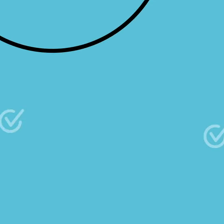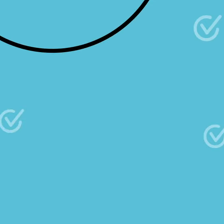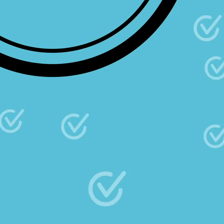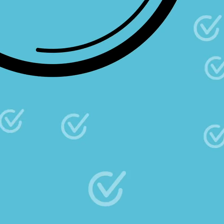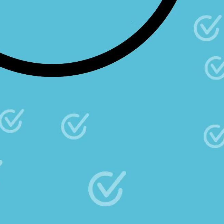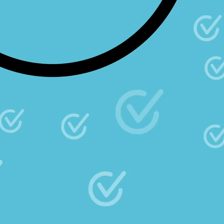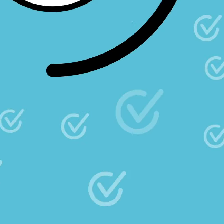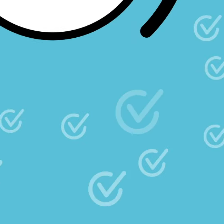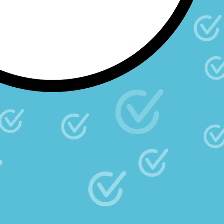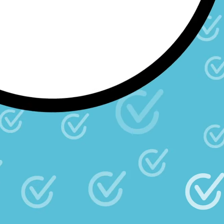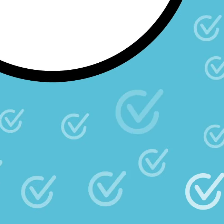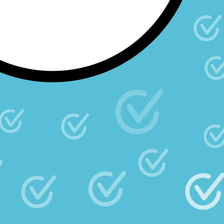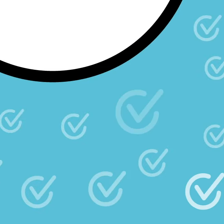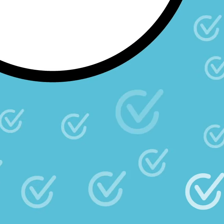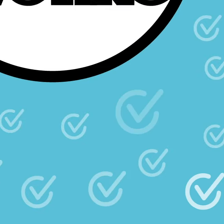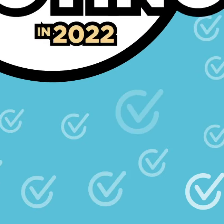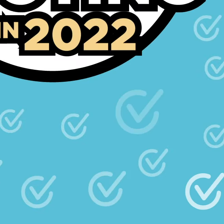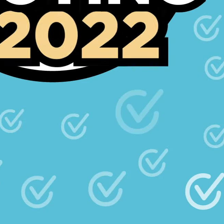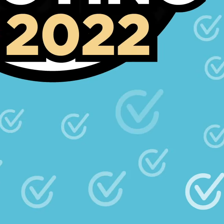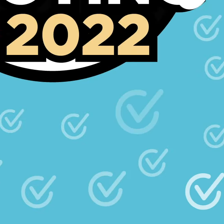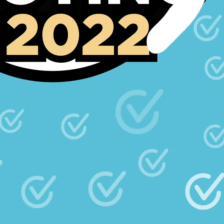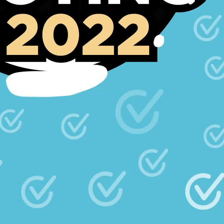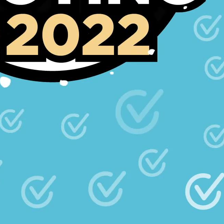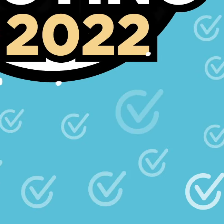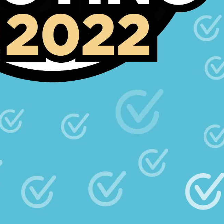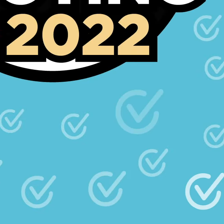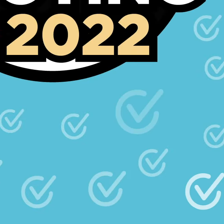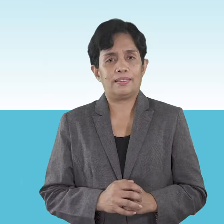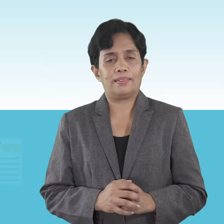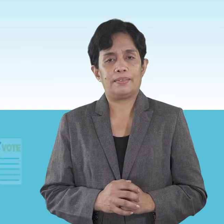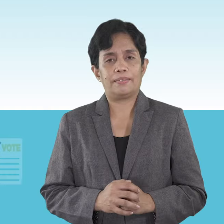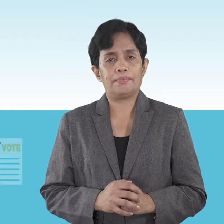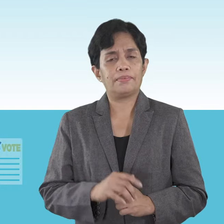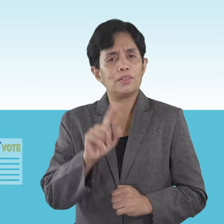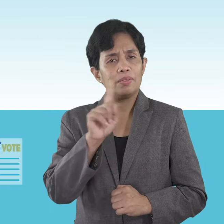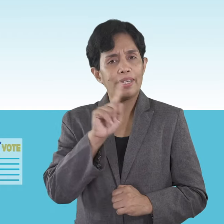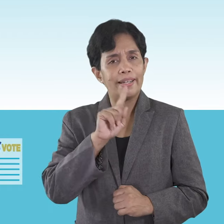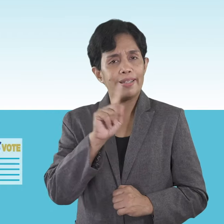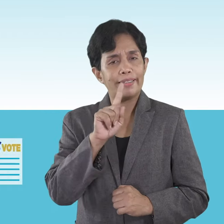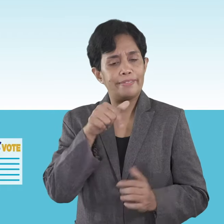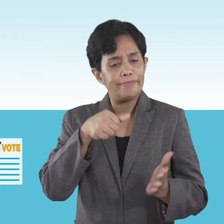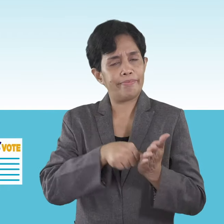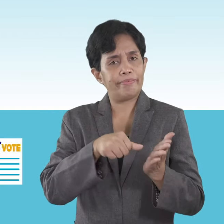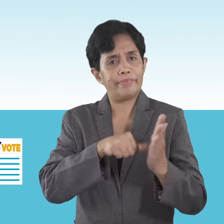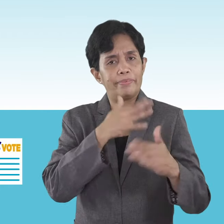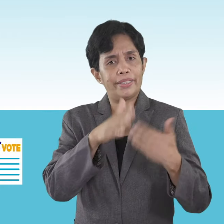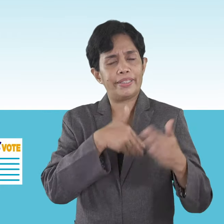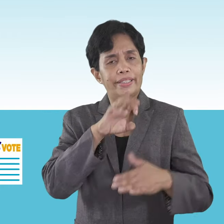Imong Giyas sa Pagbutar, Karondus Mail, 22 Unsang pamaagi sa pagboto sa